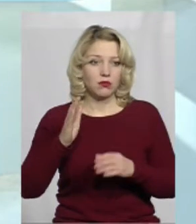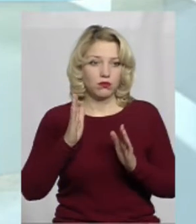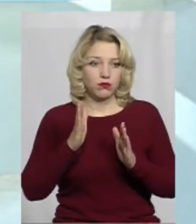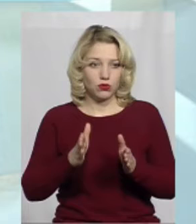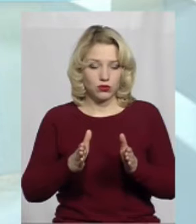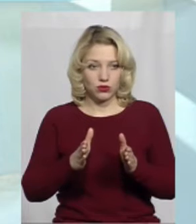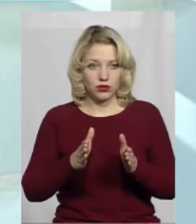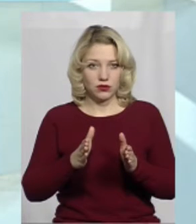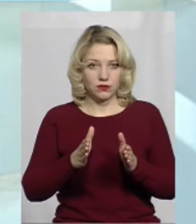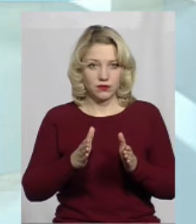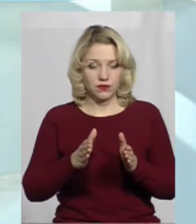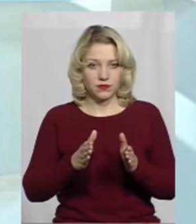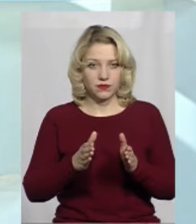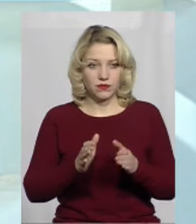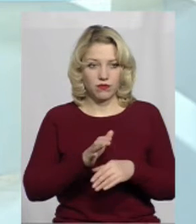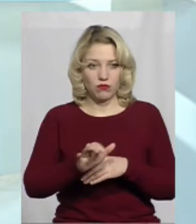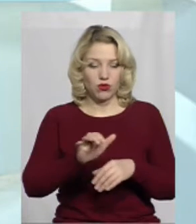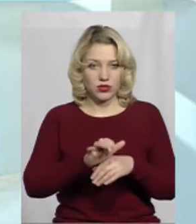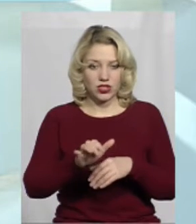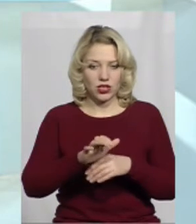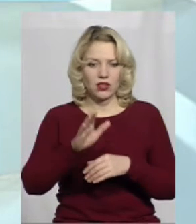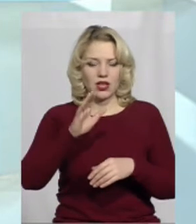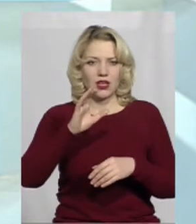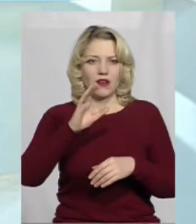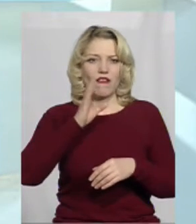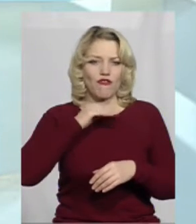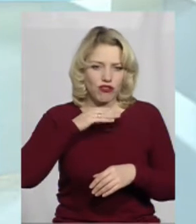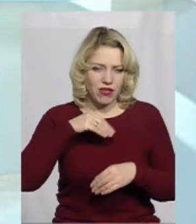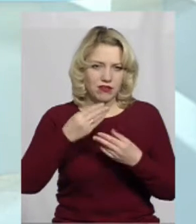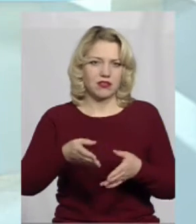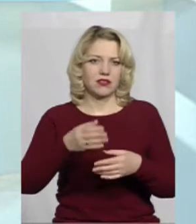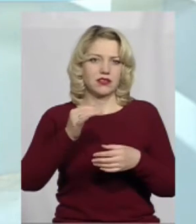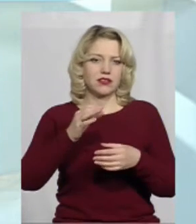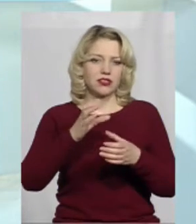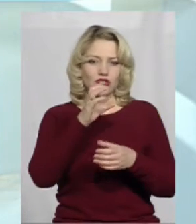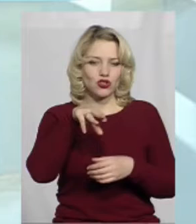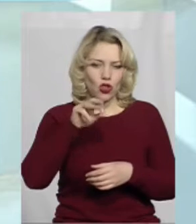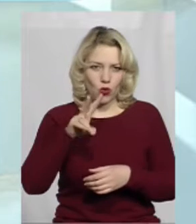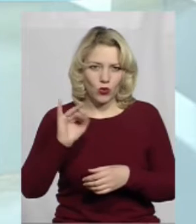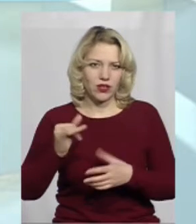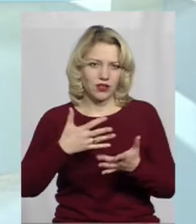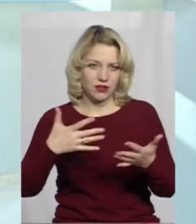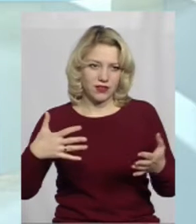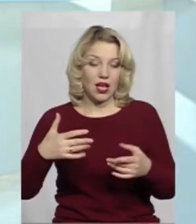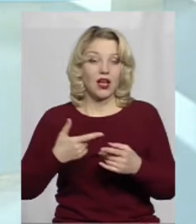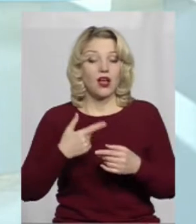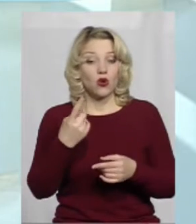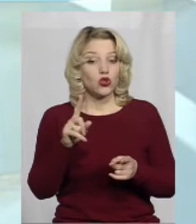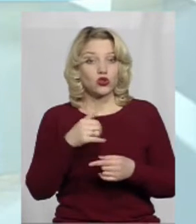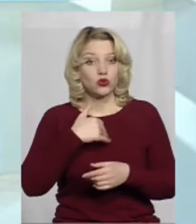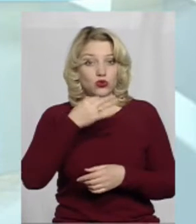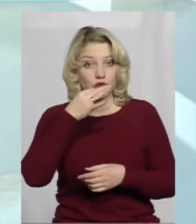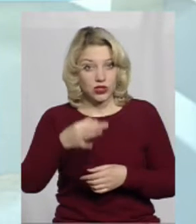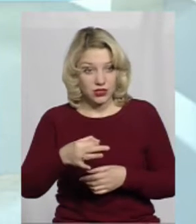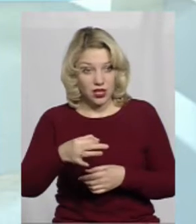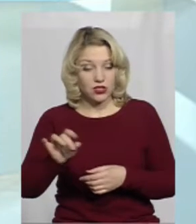водопостачання, водовідведення і так далі. Тобто набір послуг. Єдине, що я хочу зазначити, що